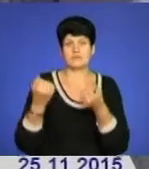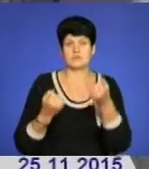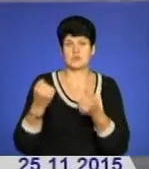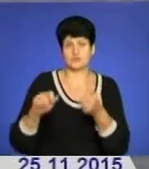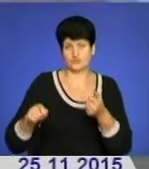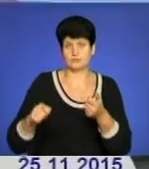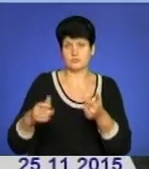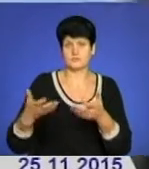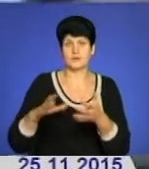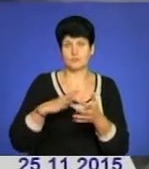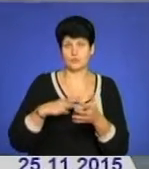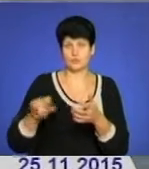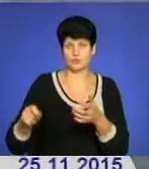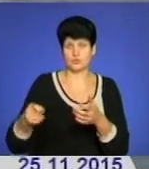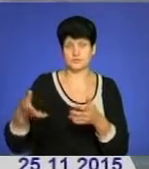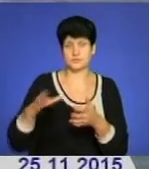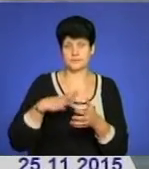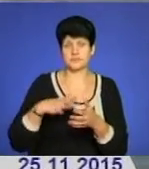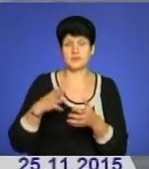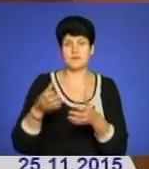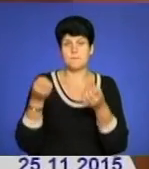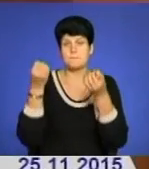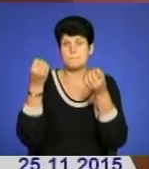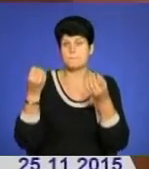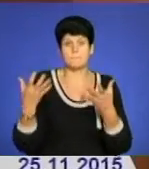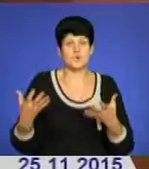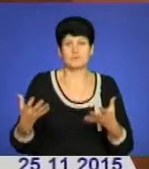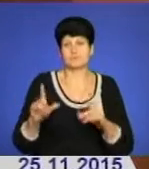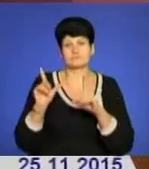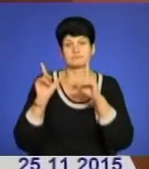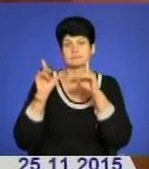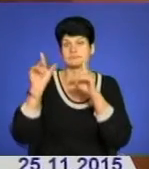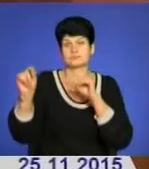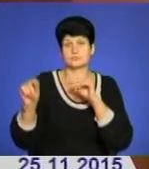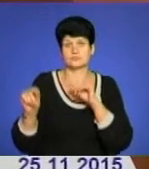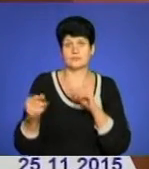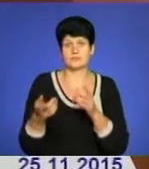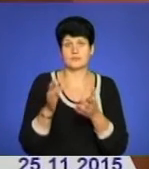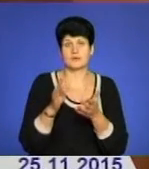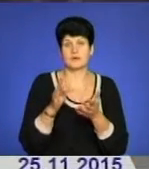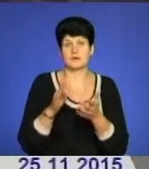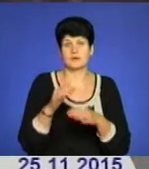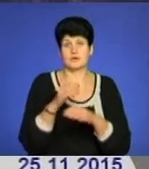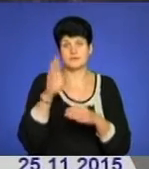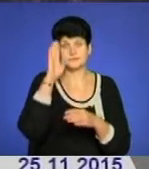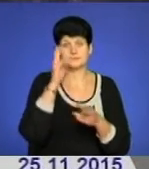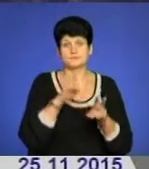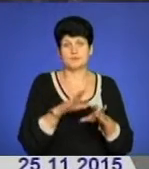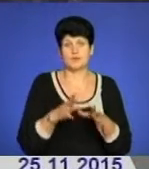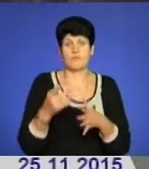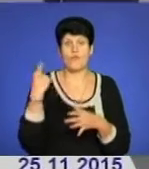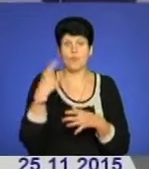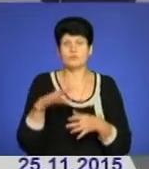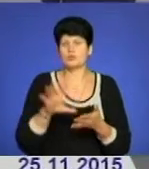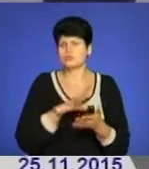заведений, в замку зажигання находилися ключі і просто-напросто поїхали не в напрямку центру міста Тернополя. Області нагайно було